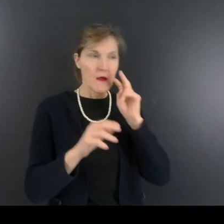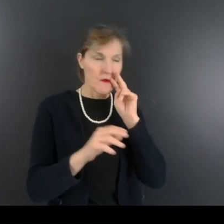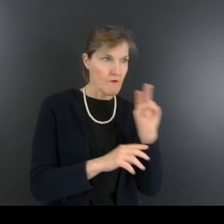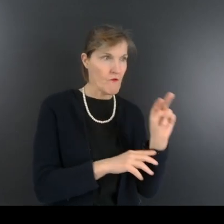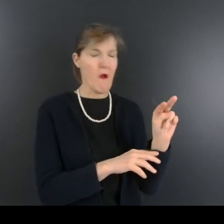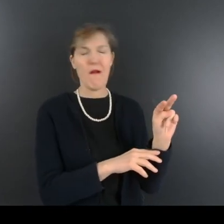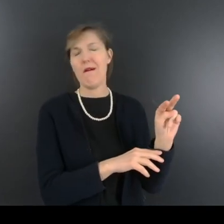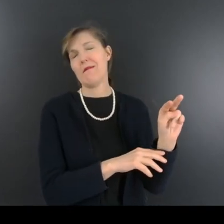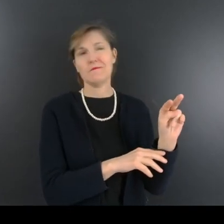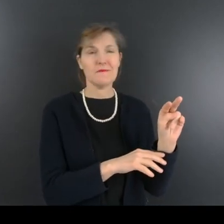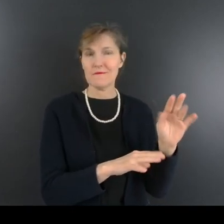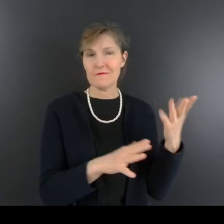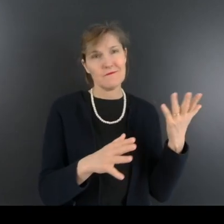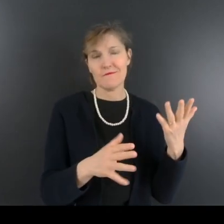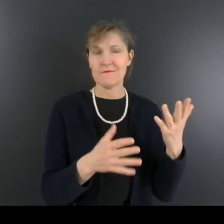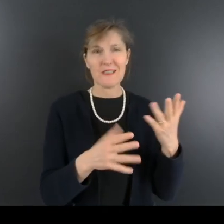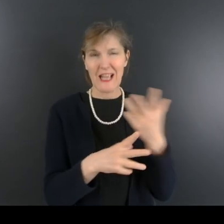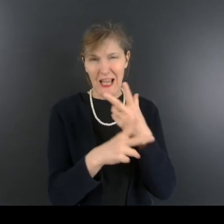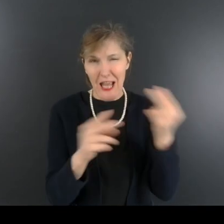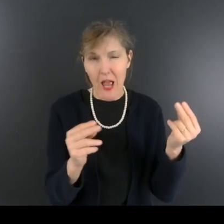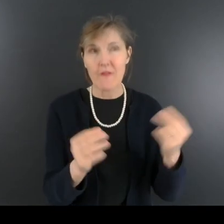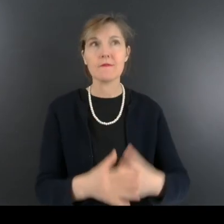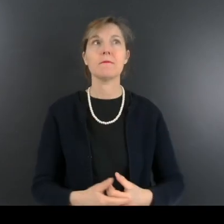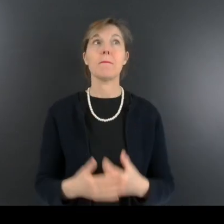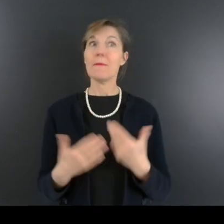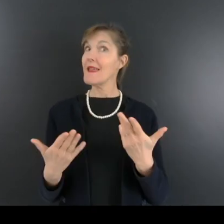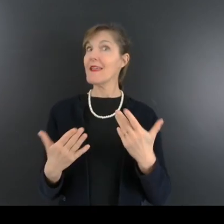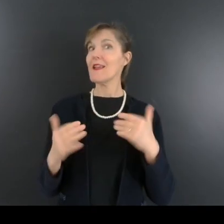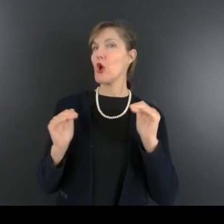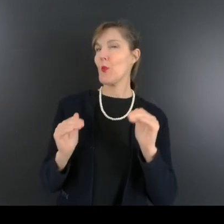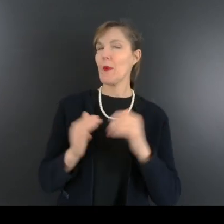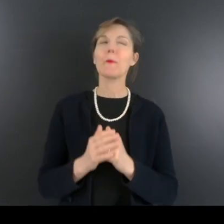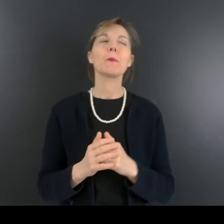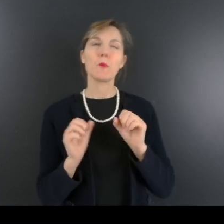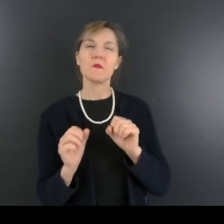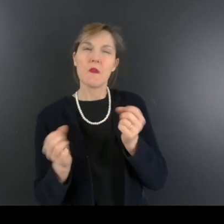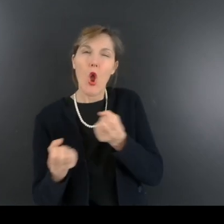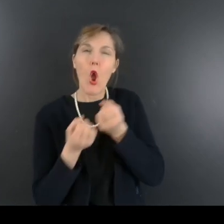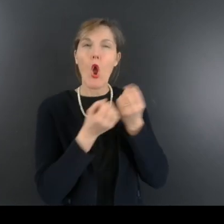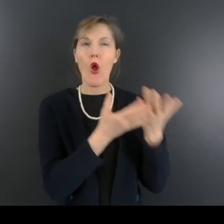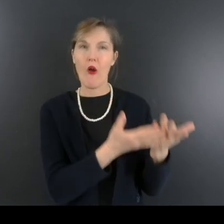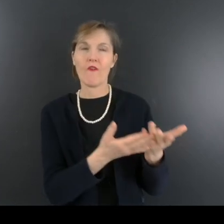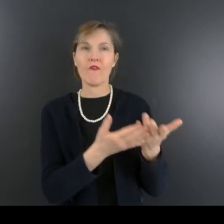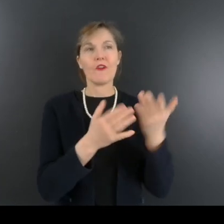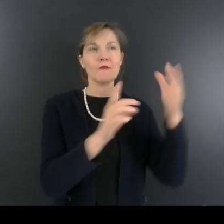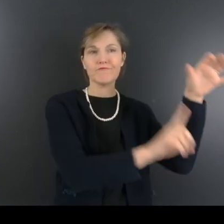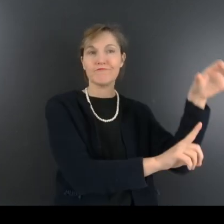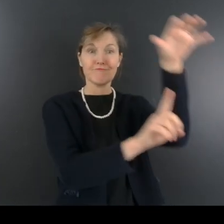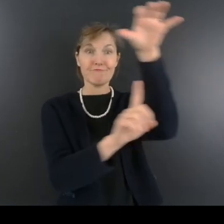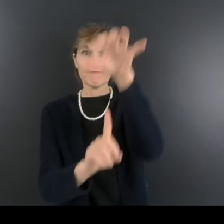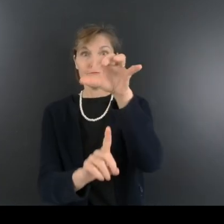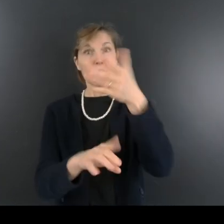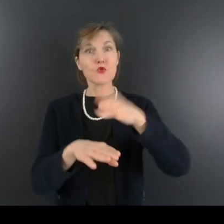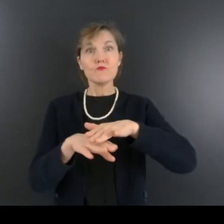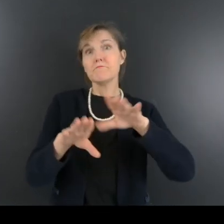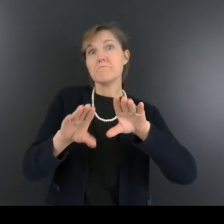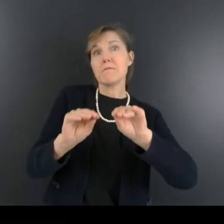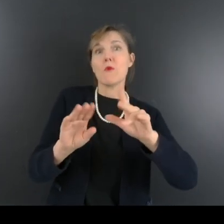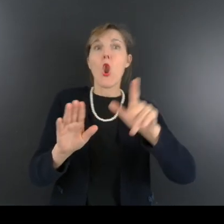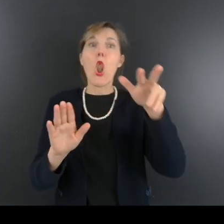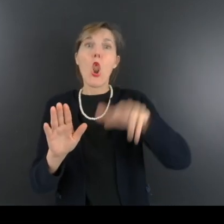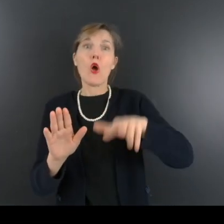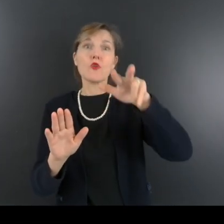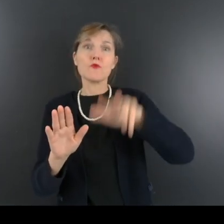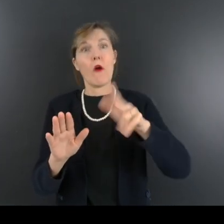dommages irréparables. Mais ce que nous pouvions lui offrir, c'était un endroit pour vivre et un